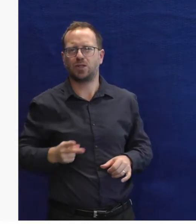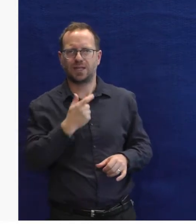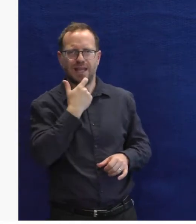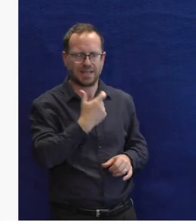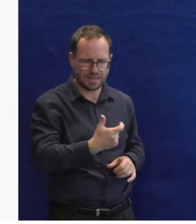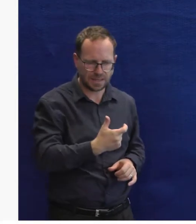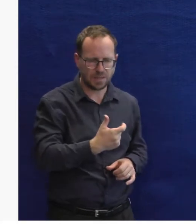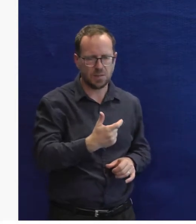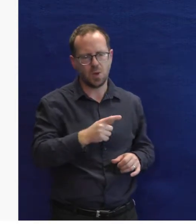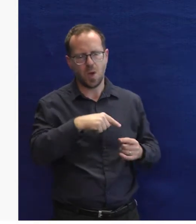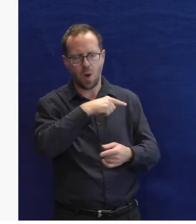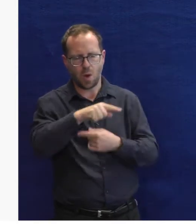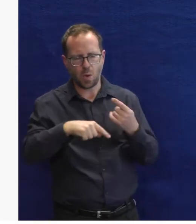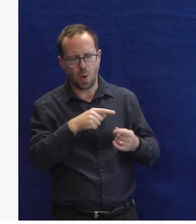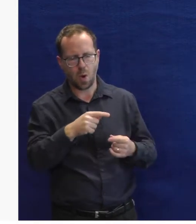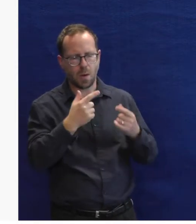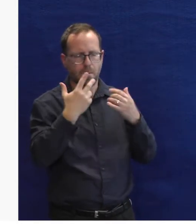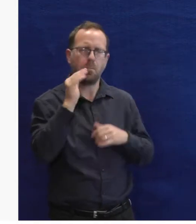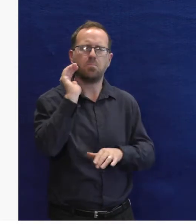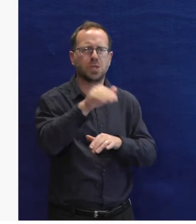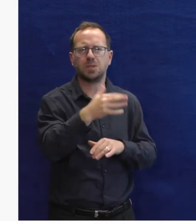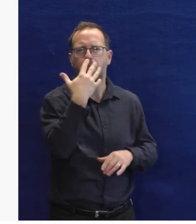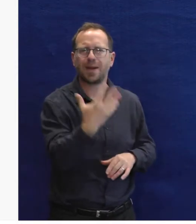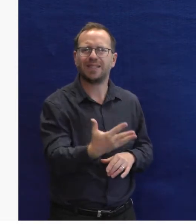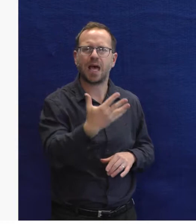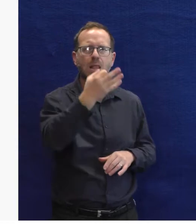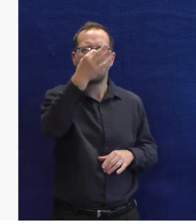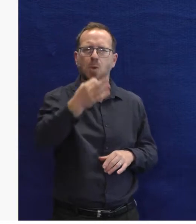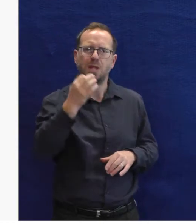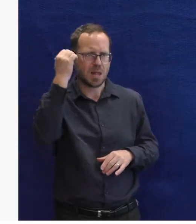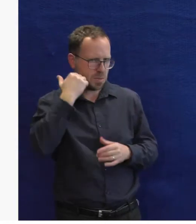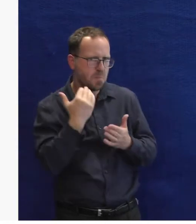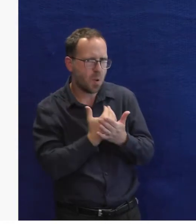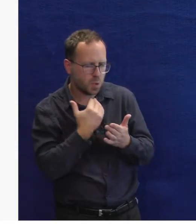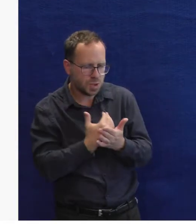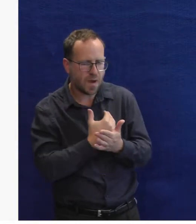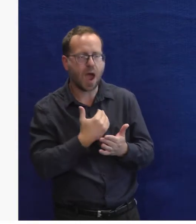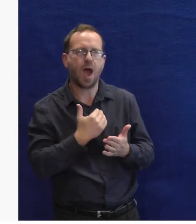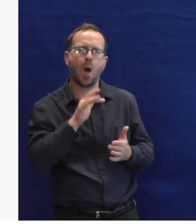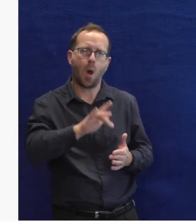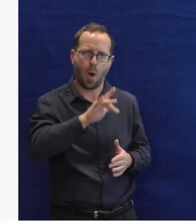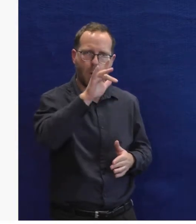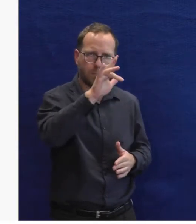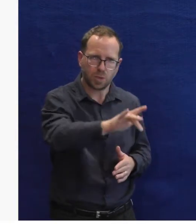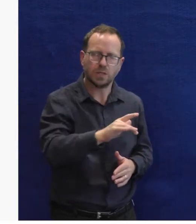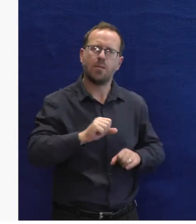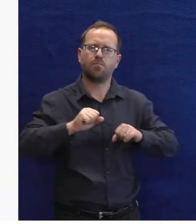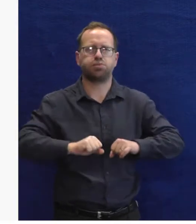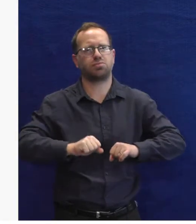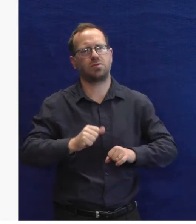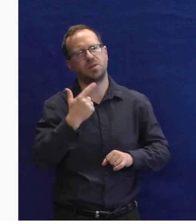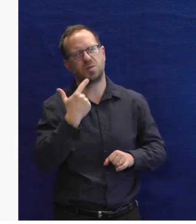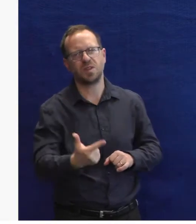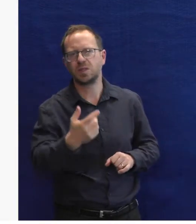tak jej vyskoušelo přes 50% lidí a nějakých 20% ho používá pravidelně. Takže my vnímáme tenhle